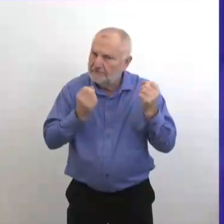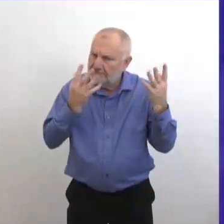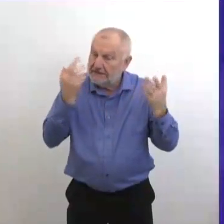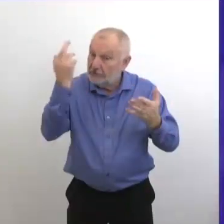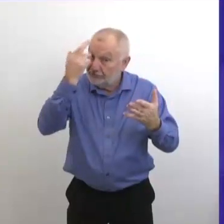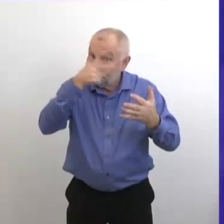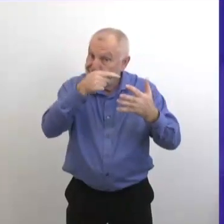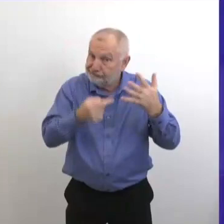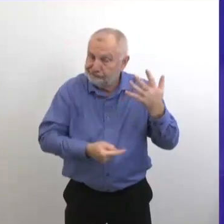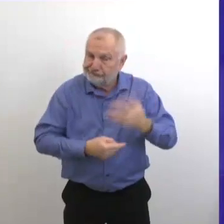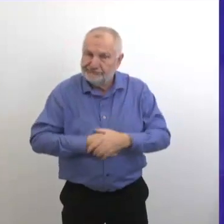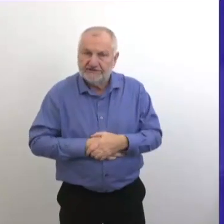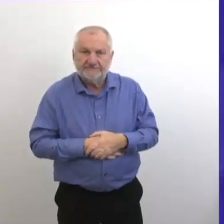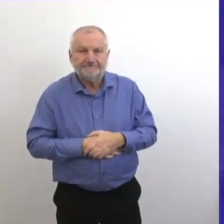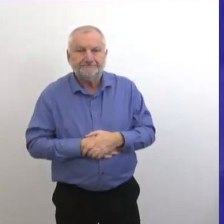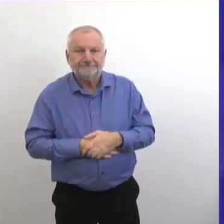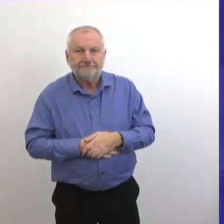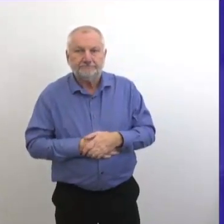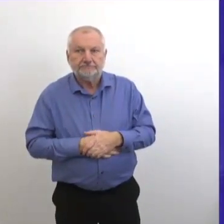The Global Brittany.